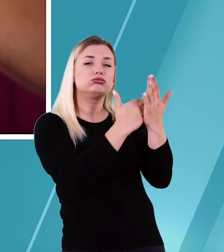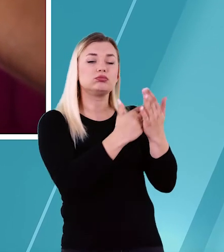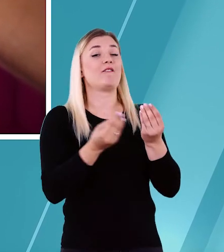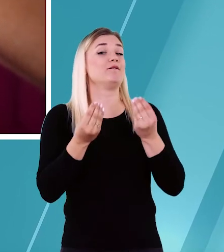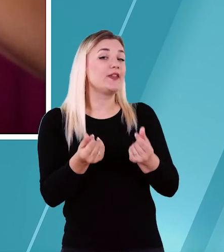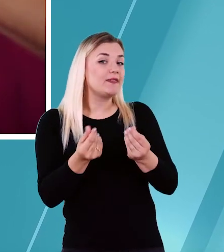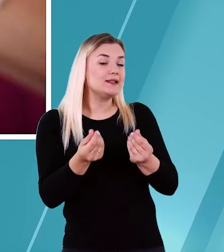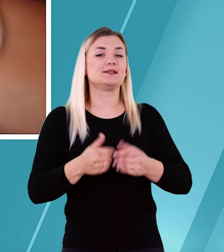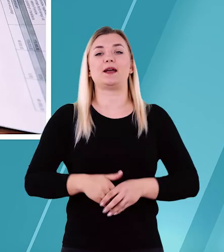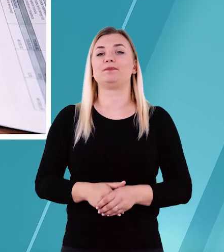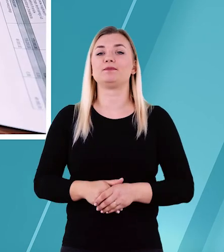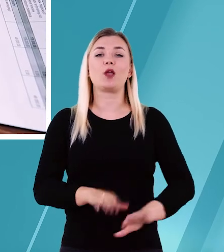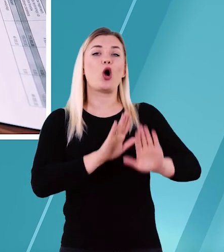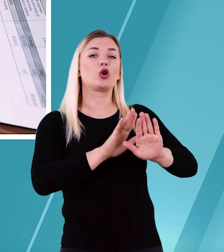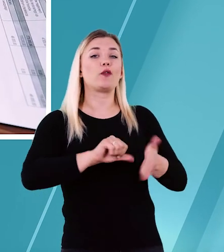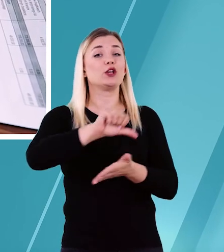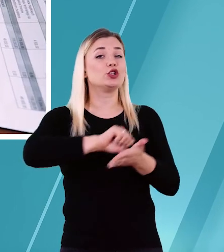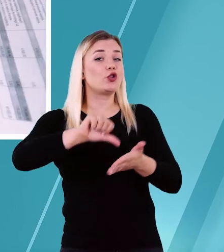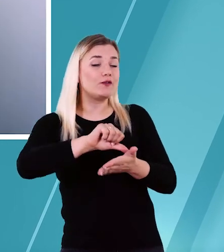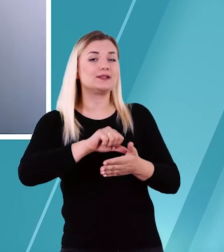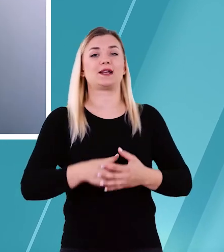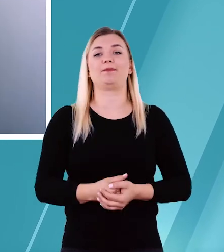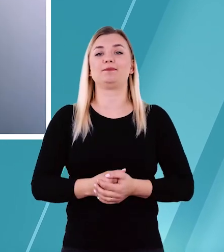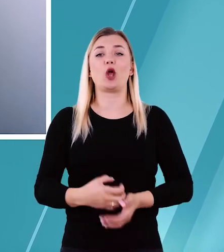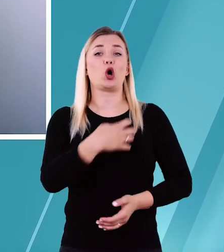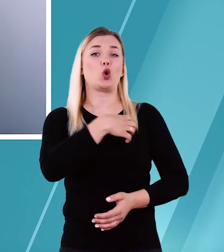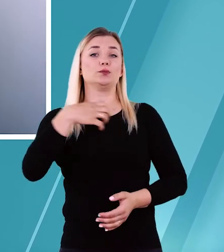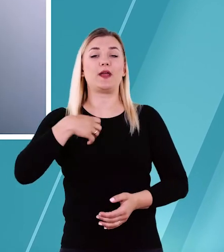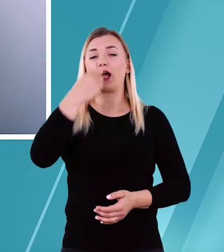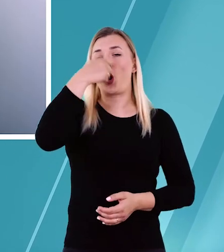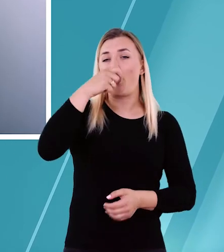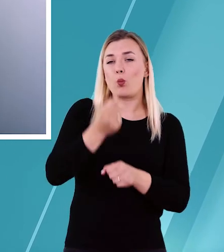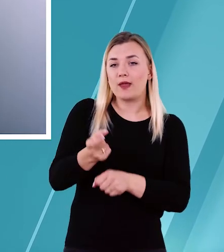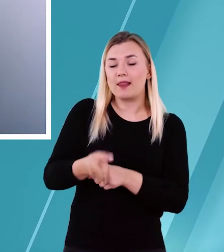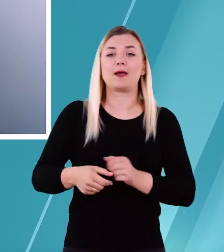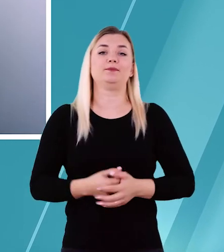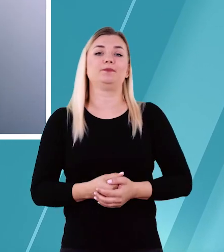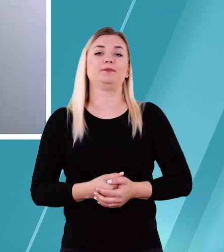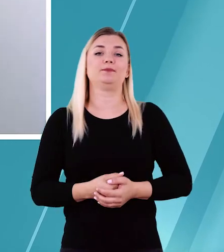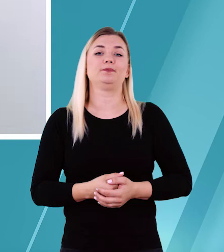finansami, ochroną środowiska, gospodarką komunalną.